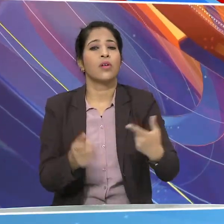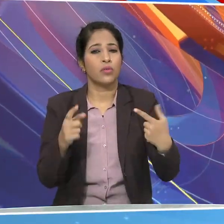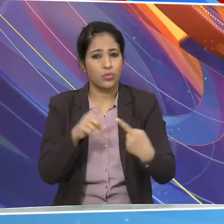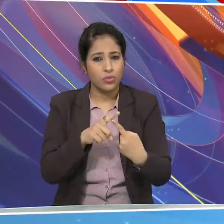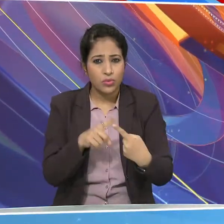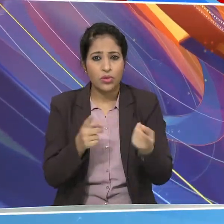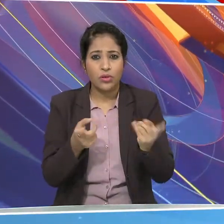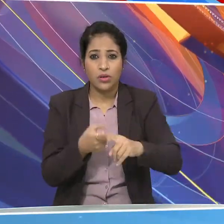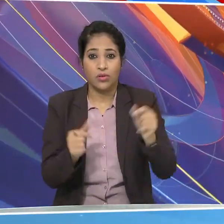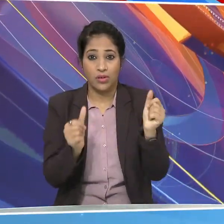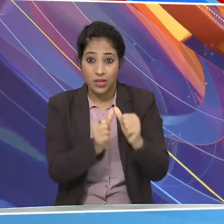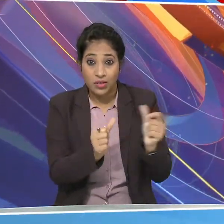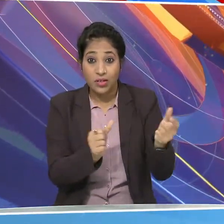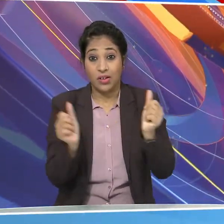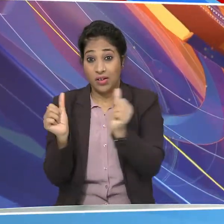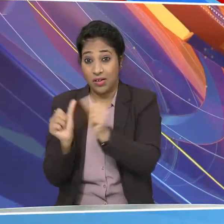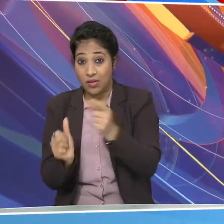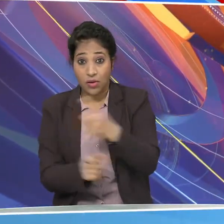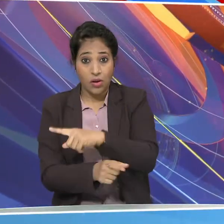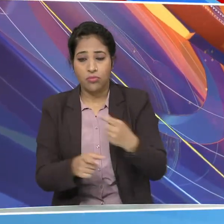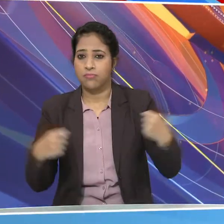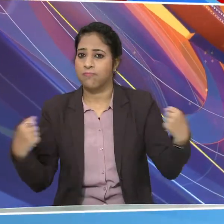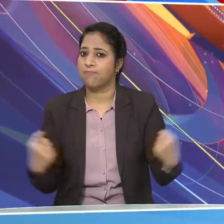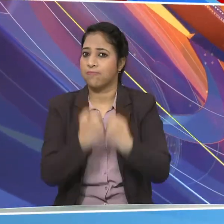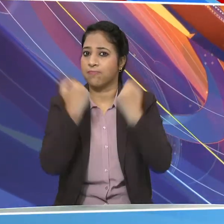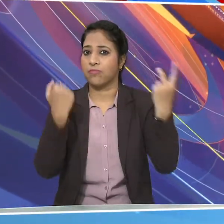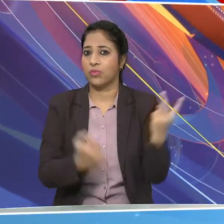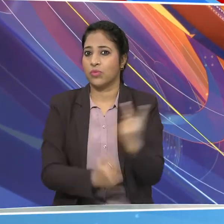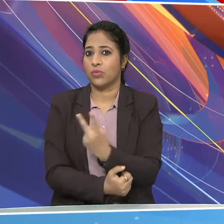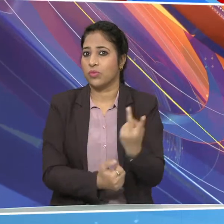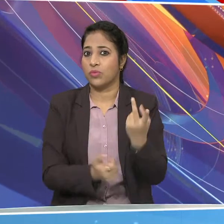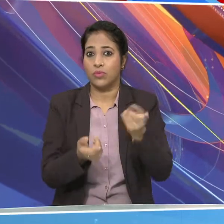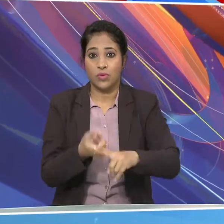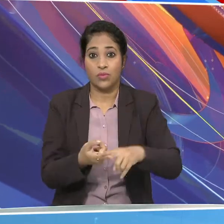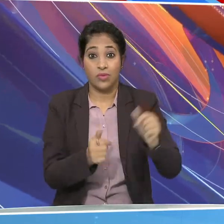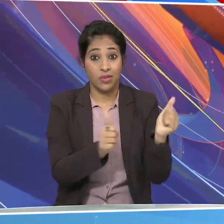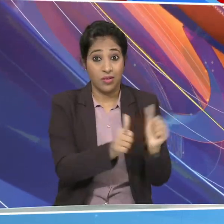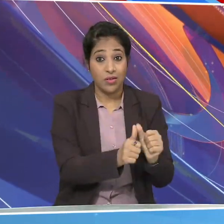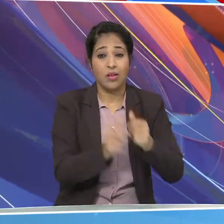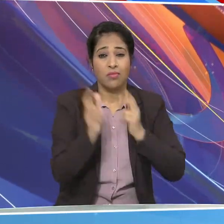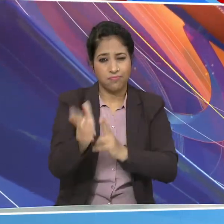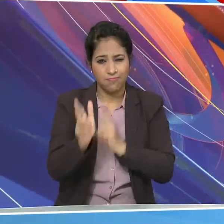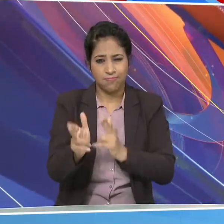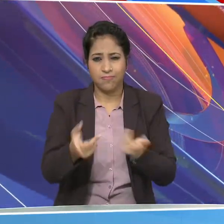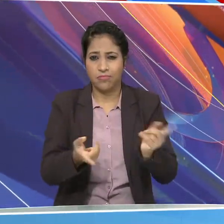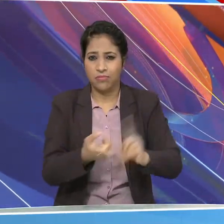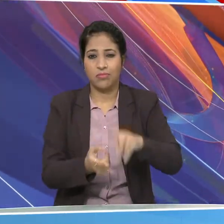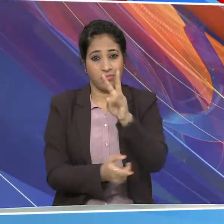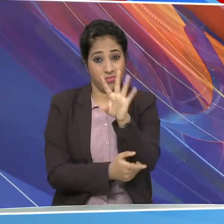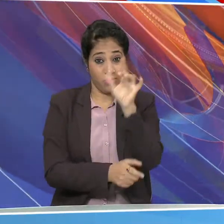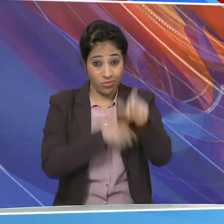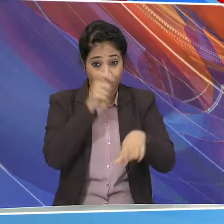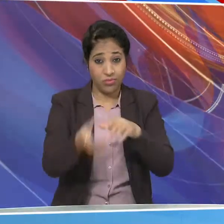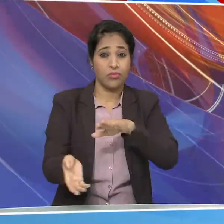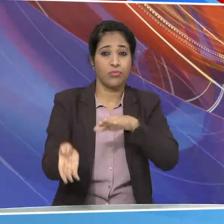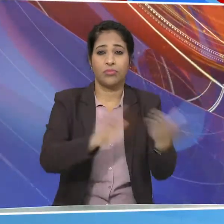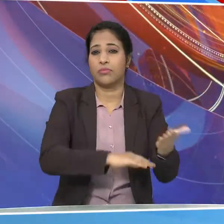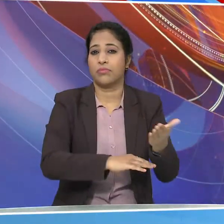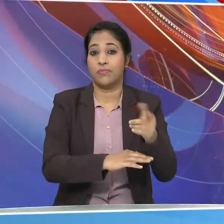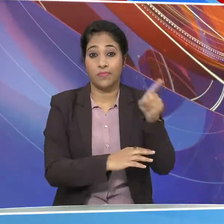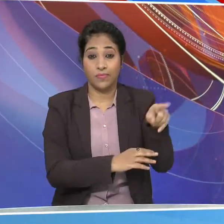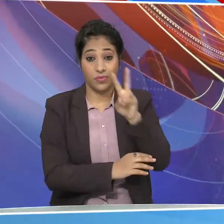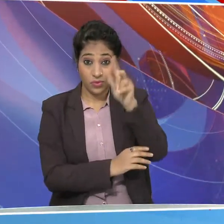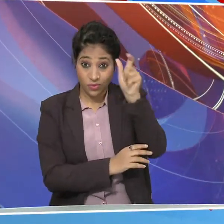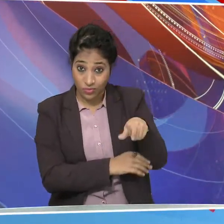अजर्बैजान ने अर्मेनिया के खिलाफ जंग छेर दी अजर्बैजान के सैने हमले में मंगलवार को 25 लोग मारे गए इसमें दो